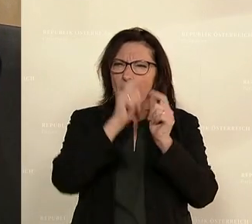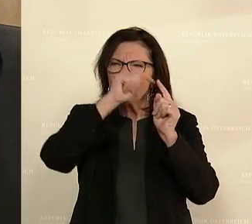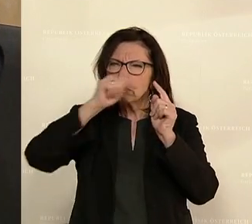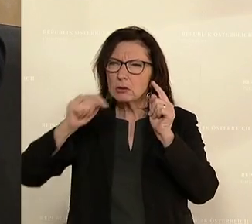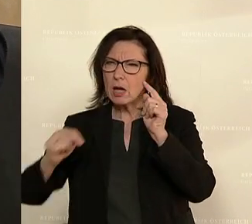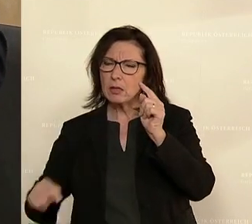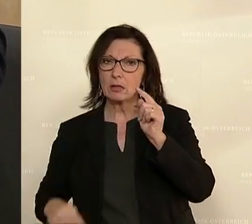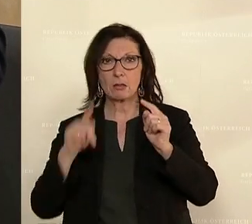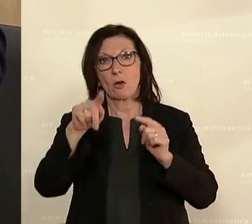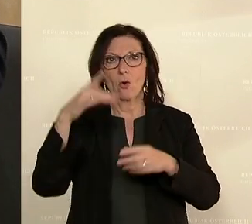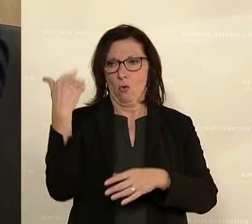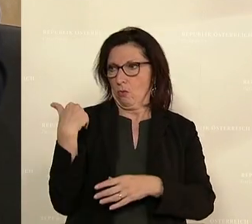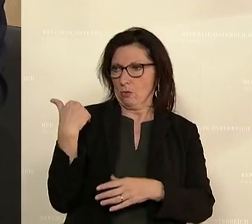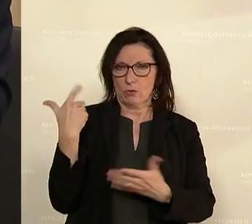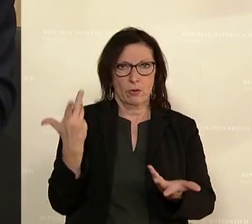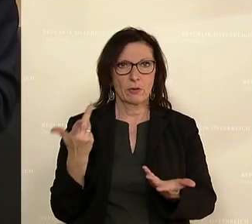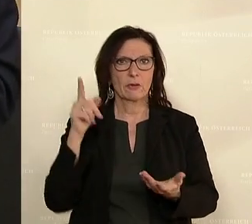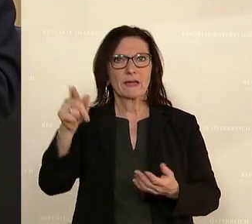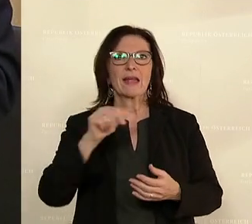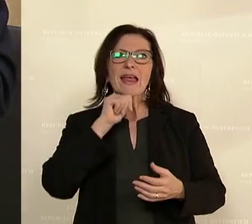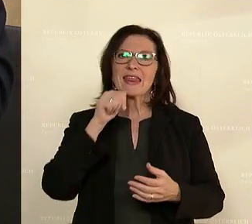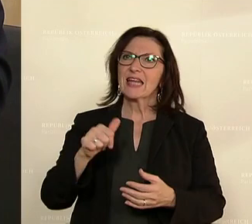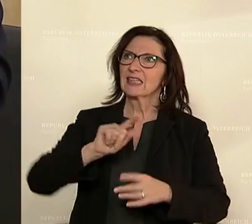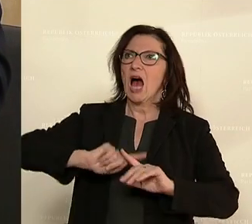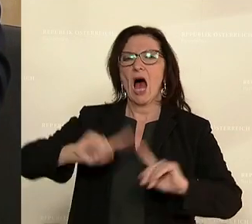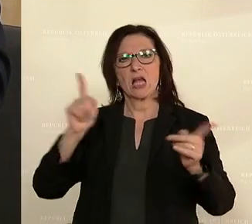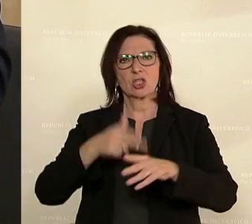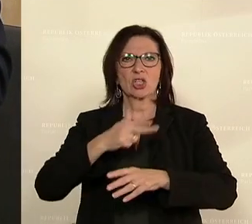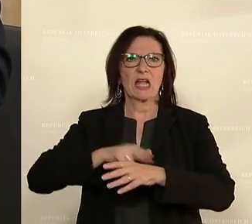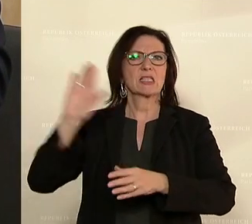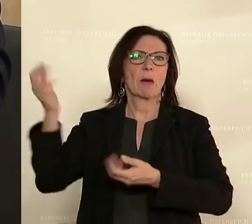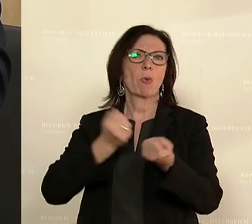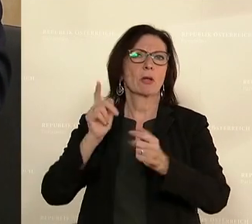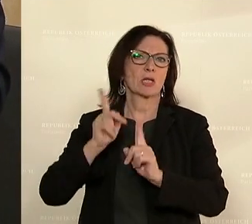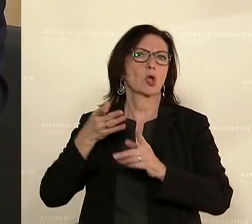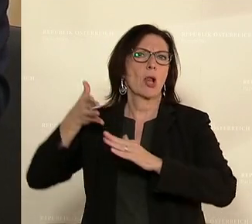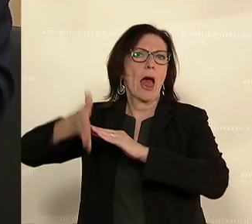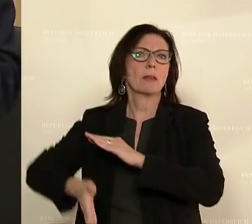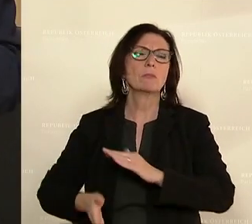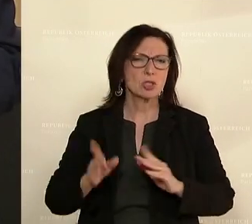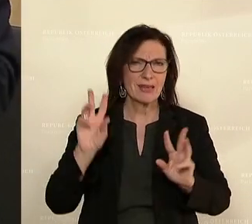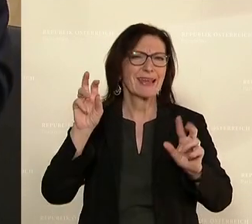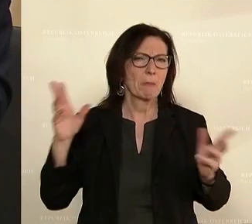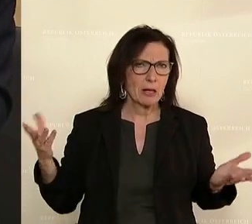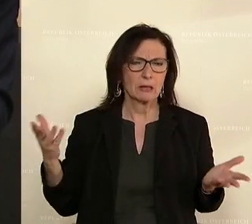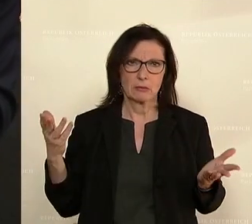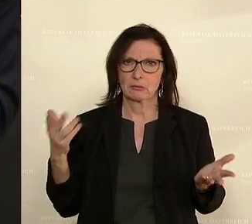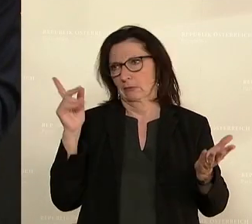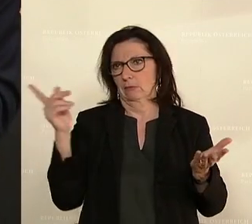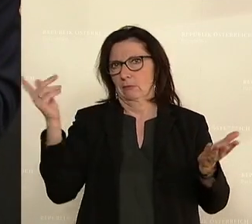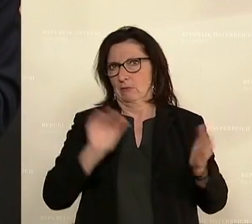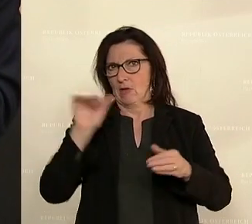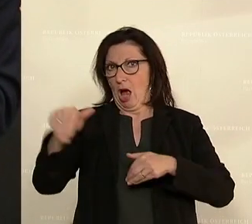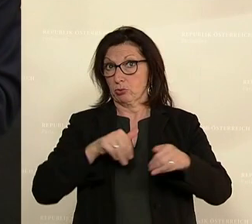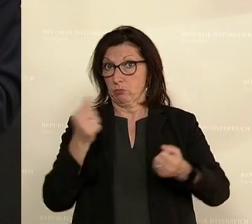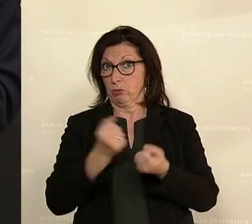zur Frage, und das fand ich etwas erstaunlich, der Nicht-Einmischung in die Politik anderer Staaten. Erstens, das ist ein wesentliches Element der